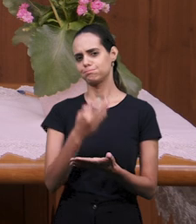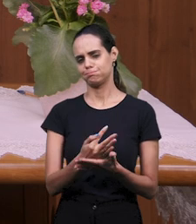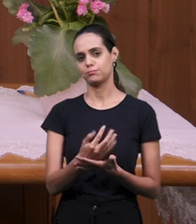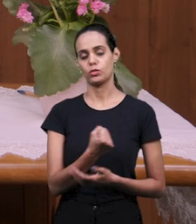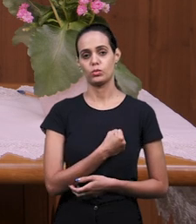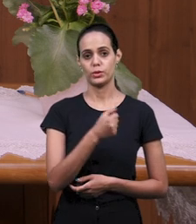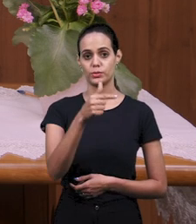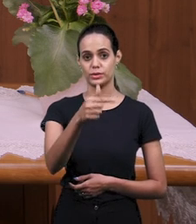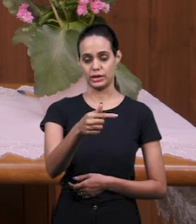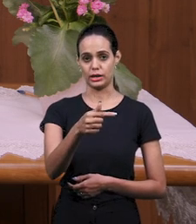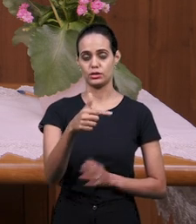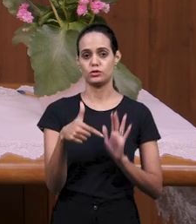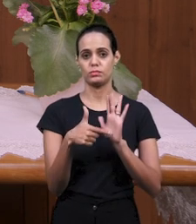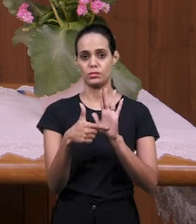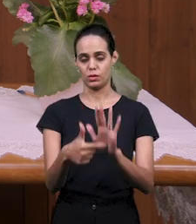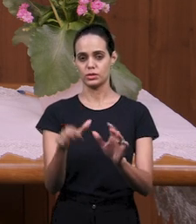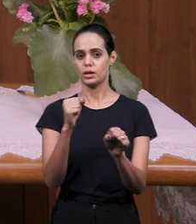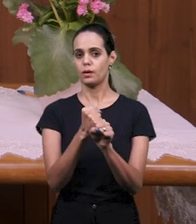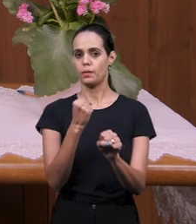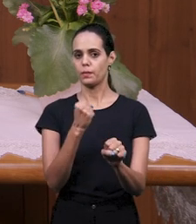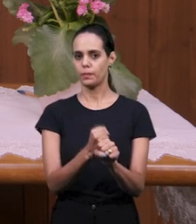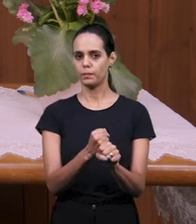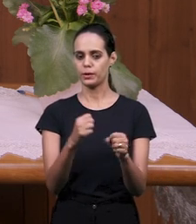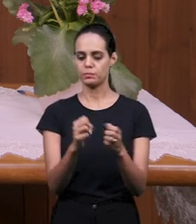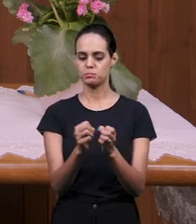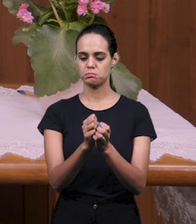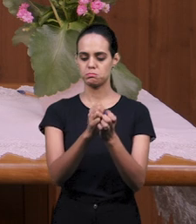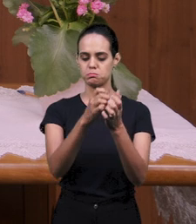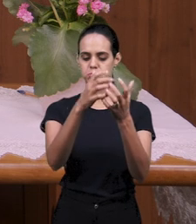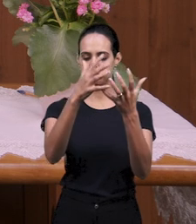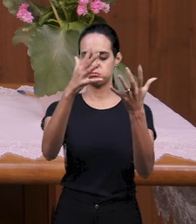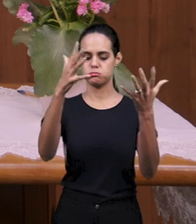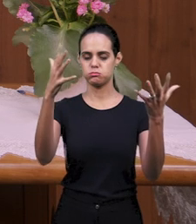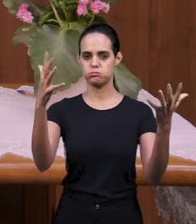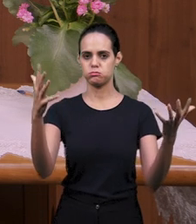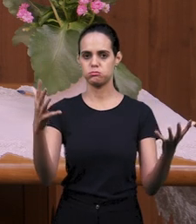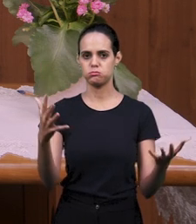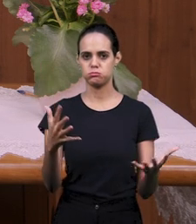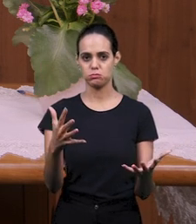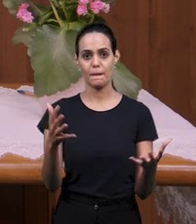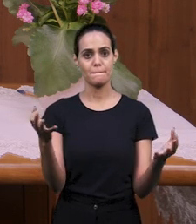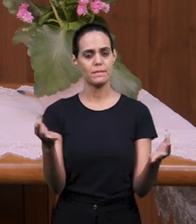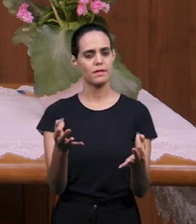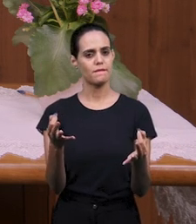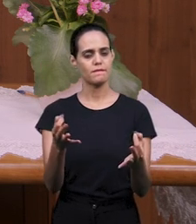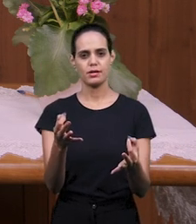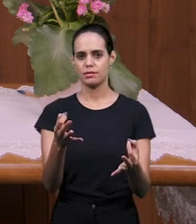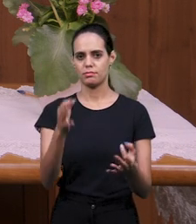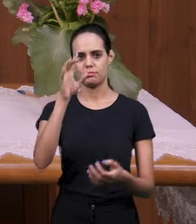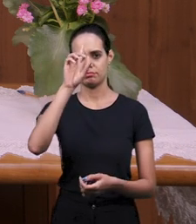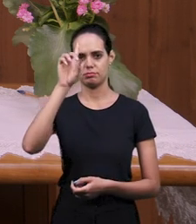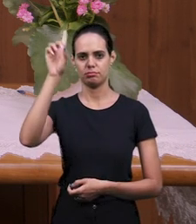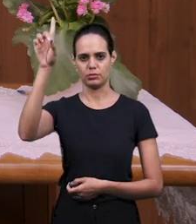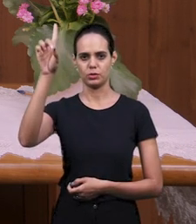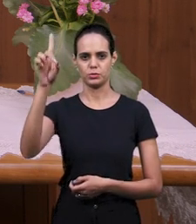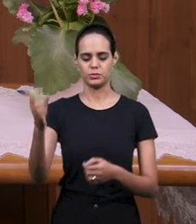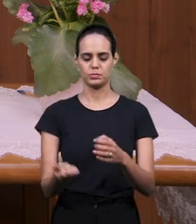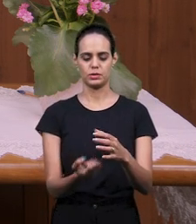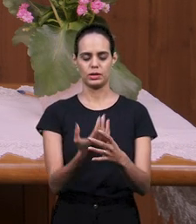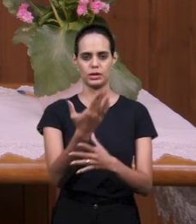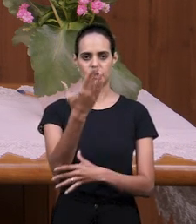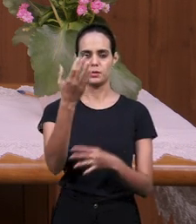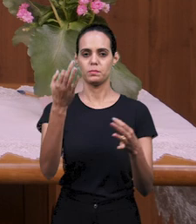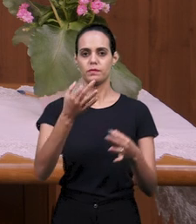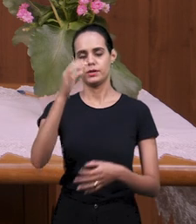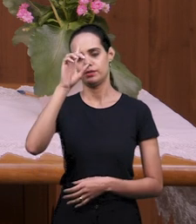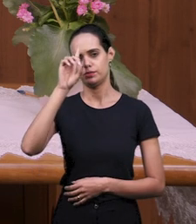совершенства Божьего. Прощение приносит это в жизнь всех нас, когда мы прощаем из глубины сердца.